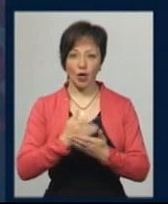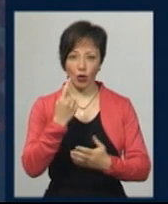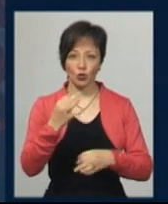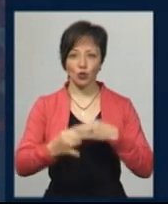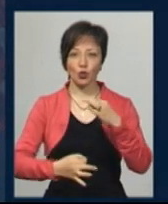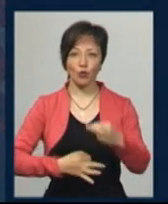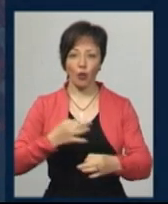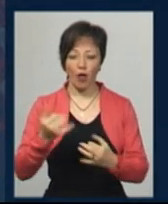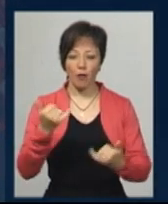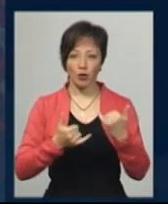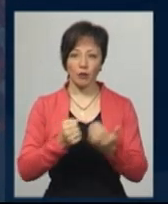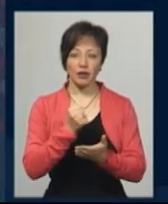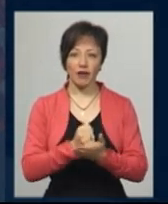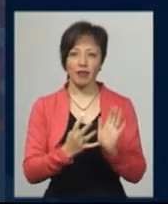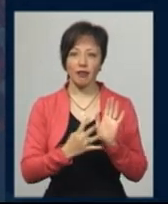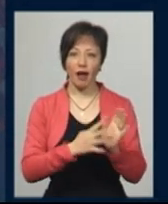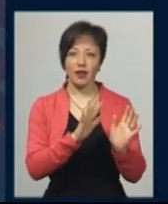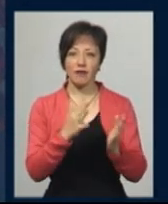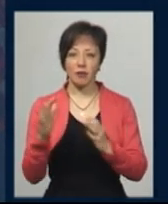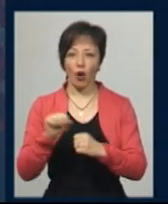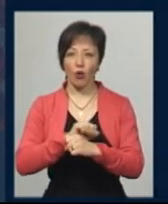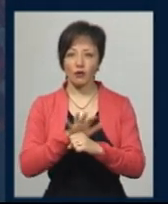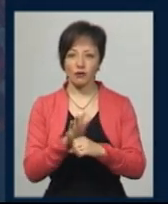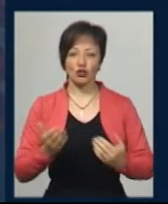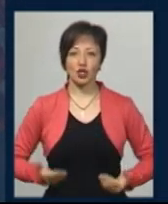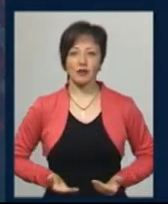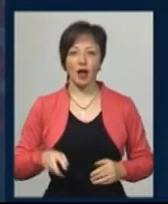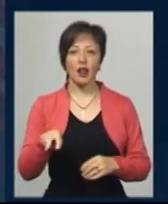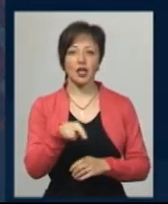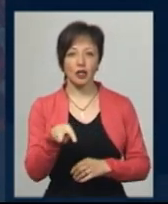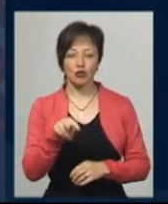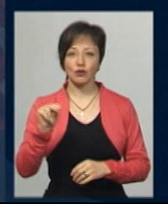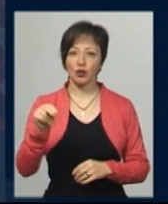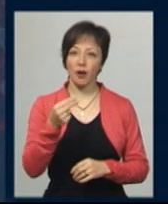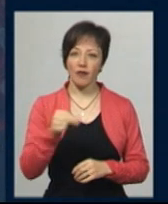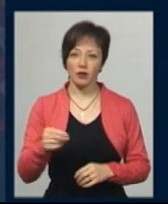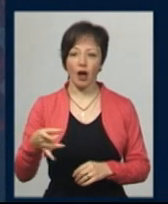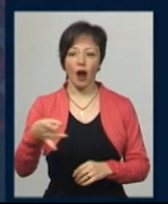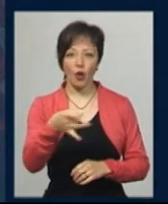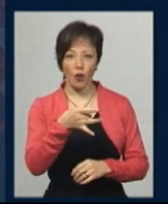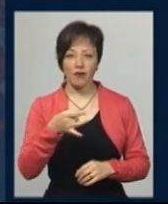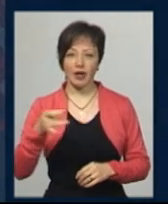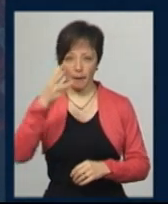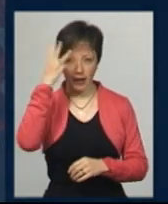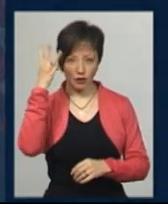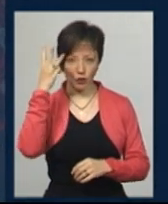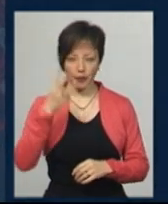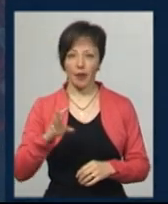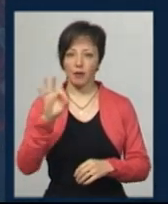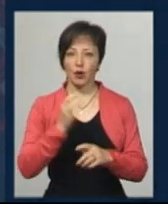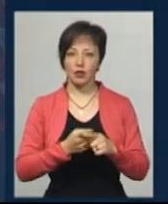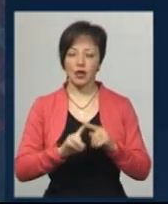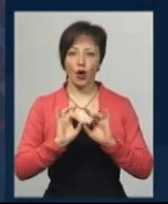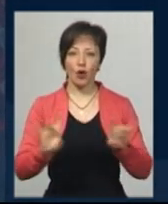лабораторно підтвердили 9 випадків коронавірусу в жителів Летичівського, Чемеровецького районів та обласного центру. Про це